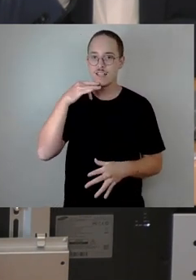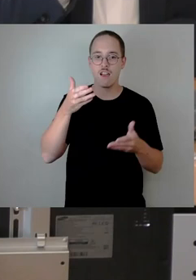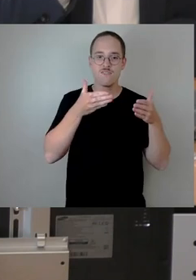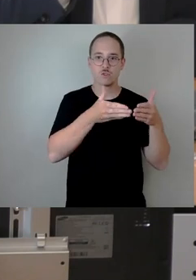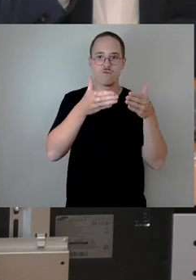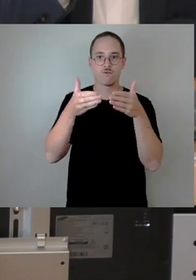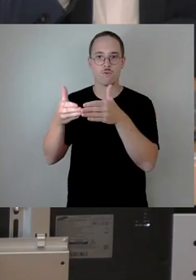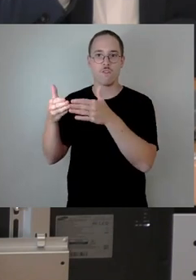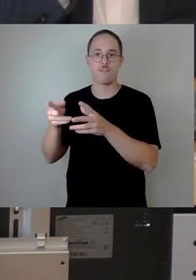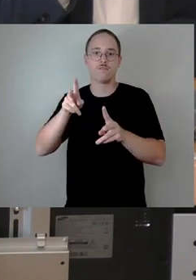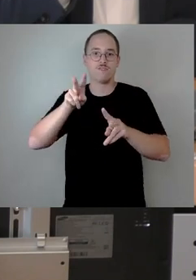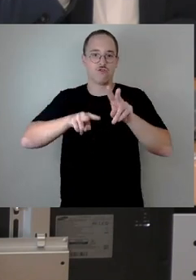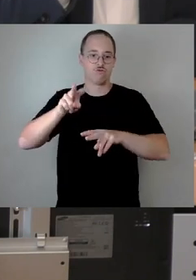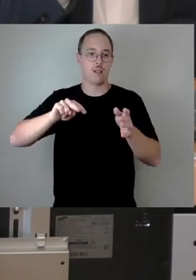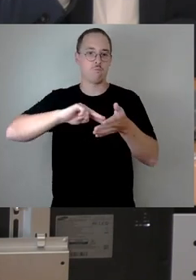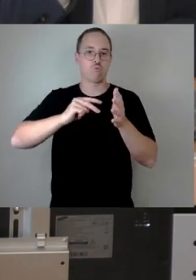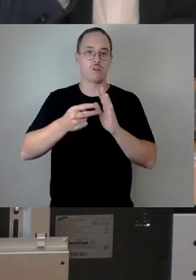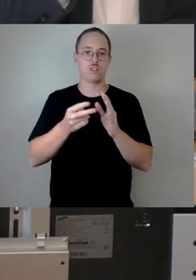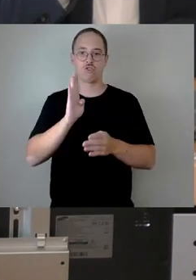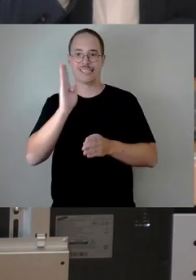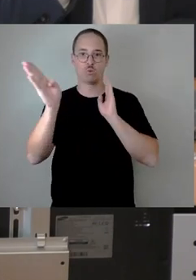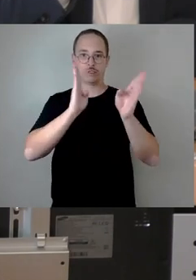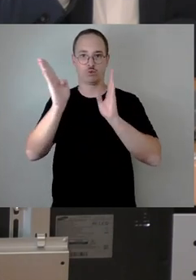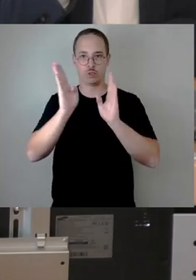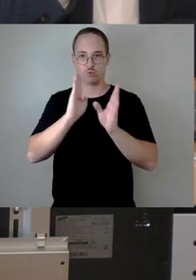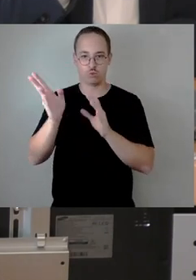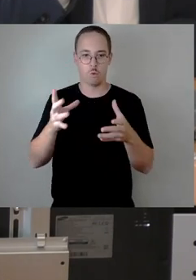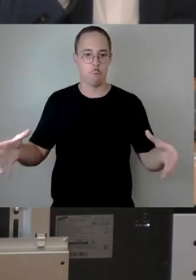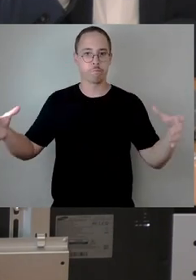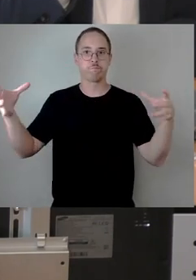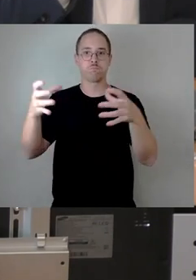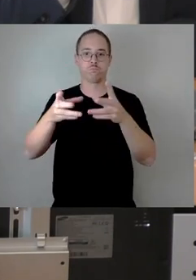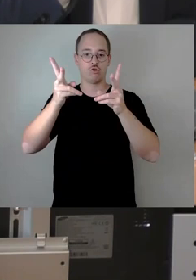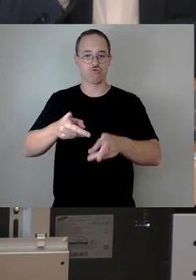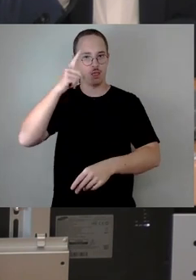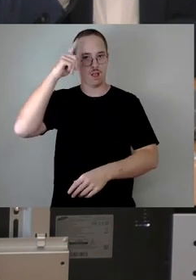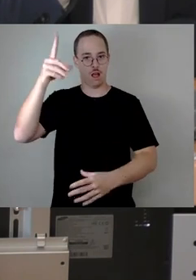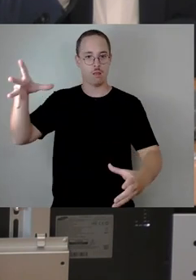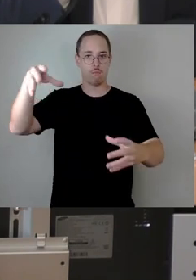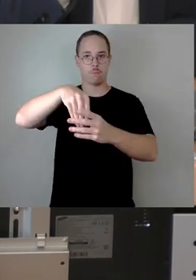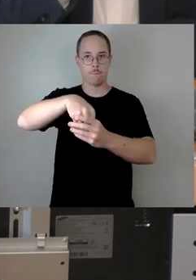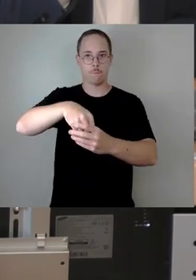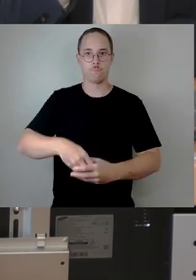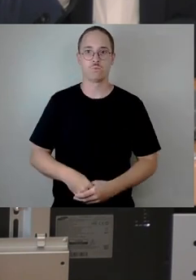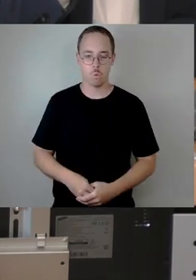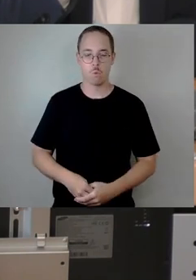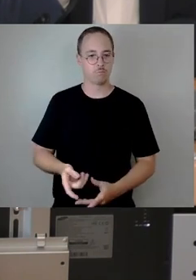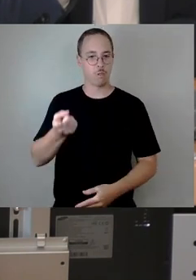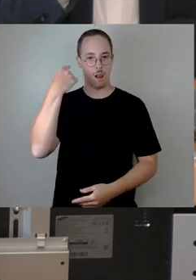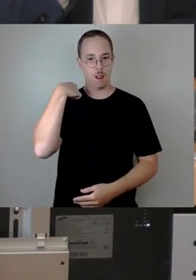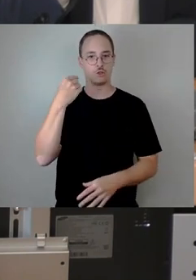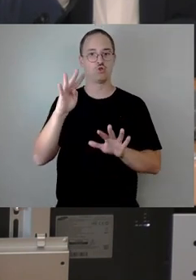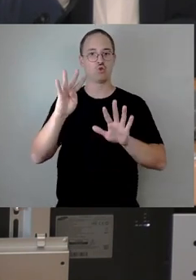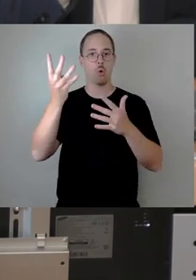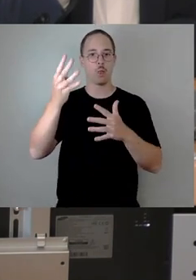Ausrichtungen in Sicht vereint hat, wie es mit dem Wahlergebnis vom 9. Juni der Fall ist. Diese